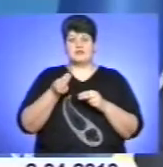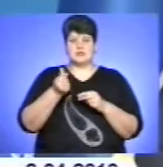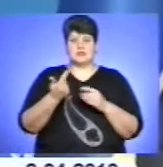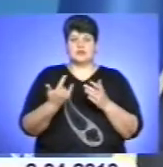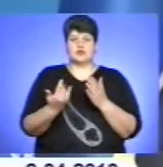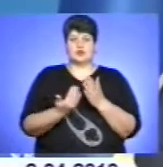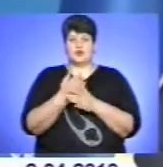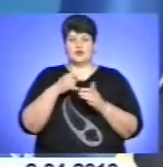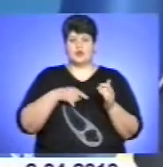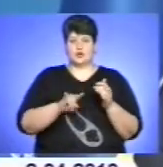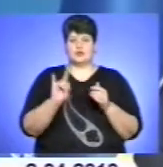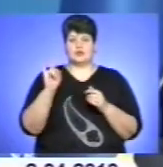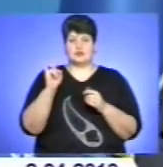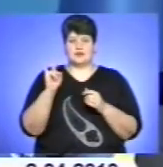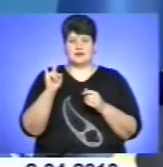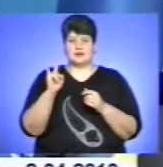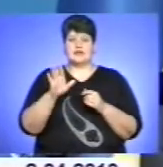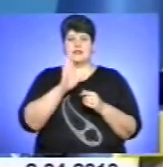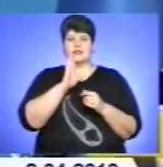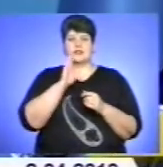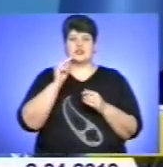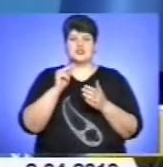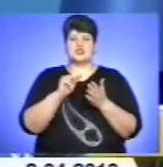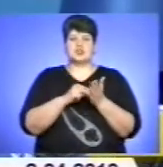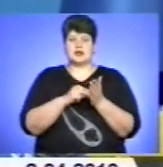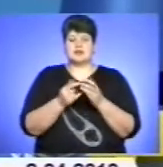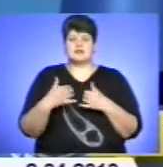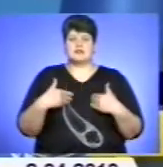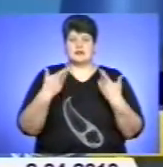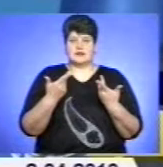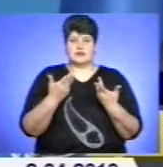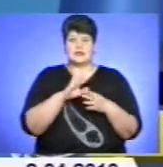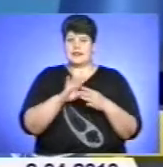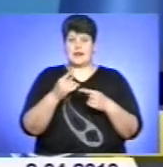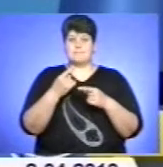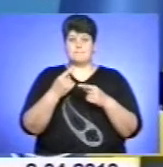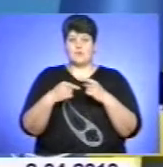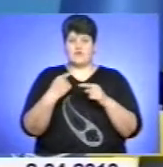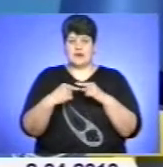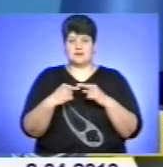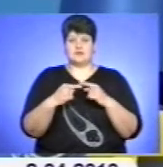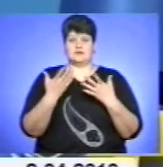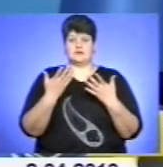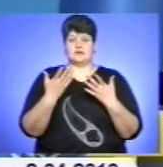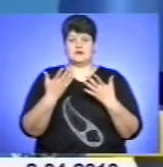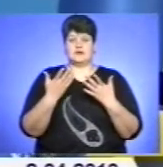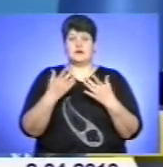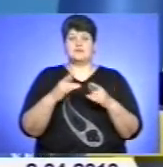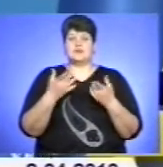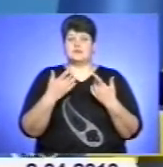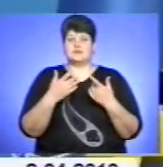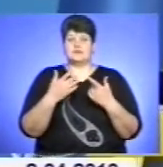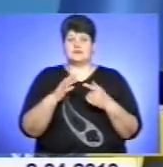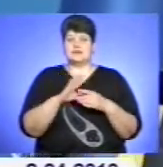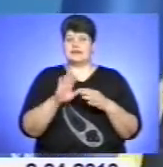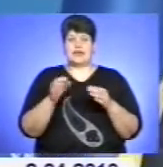Жителька міста Черкаси зверталася щодо неповернення її сину при звільненні змісту роботи трудової книжки. І